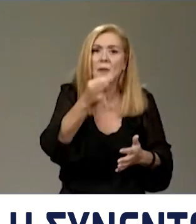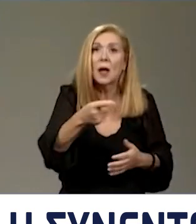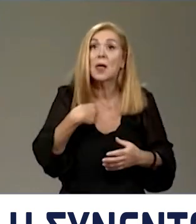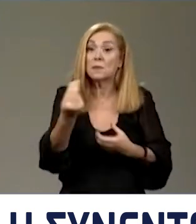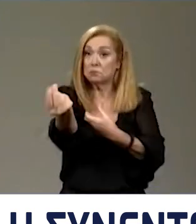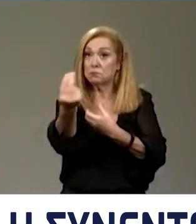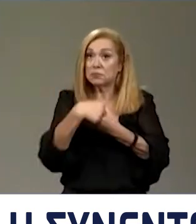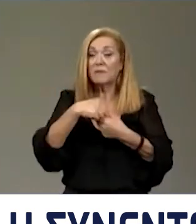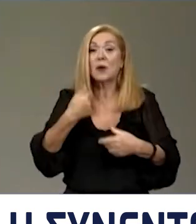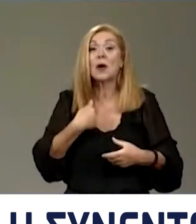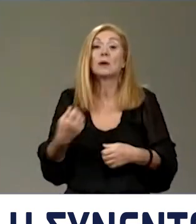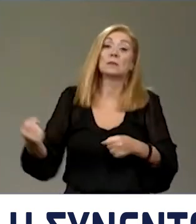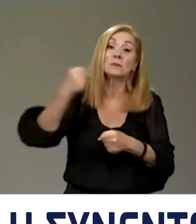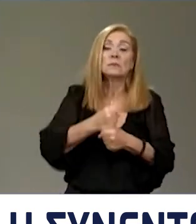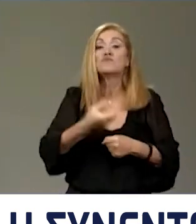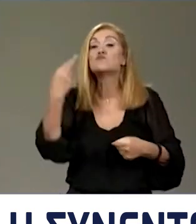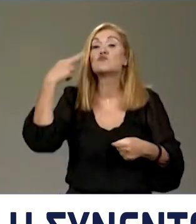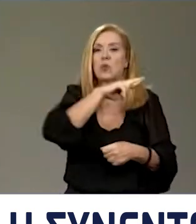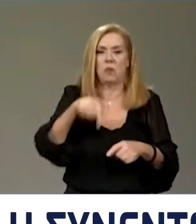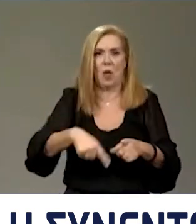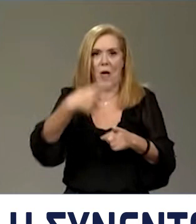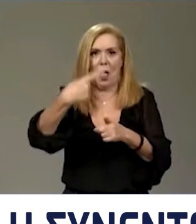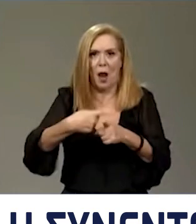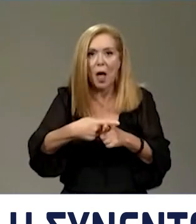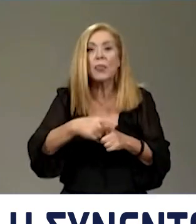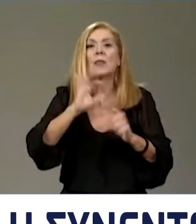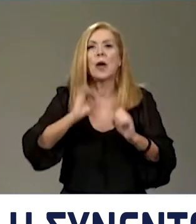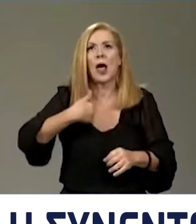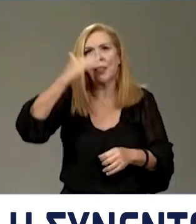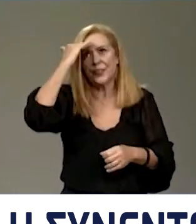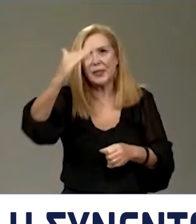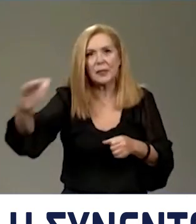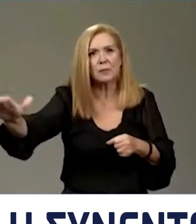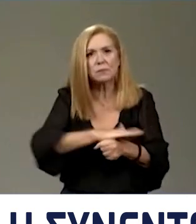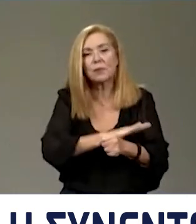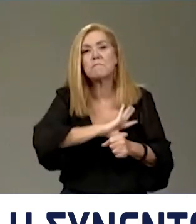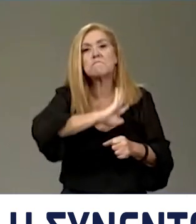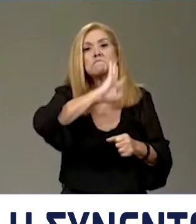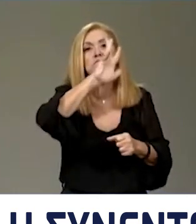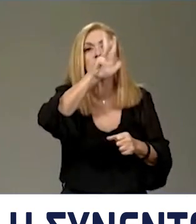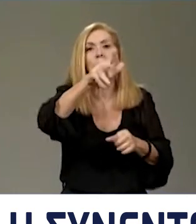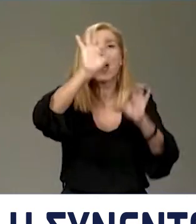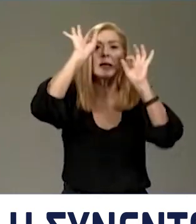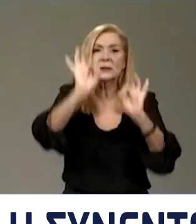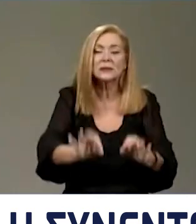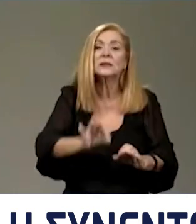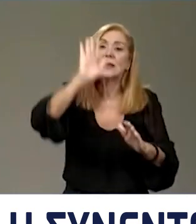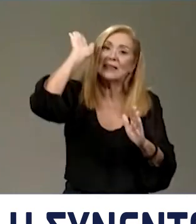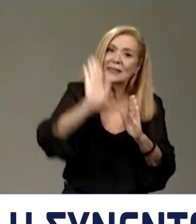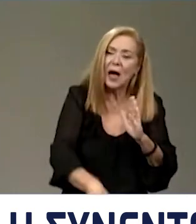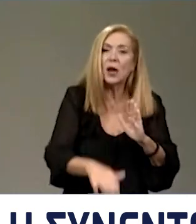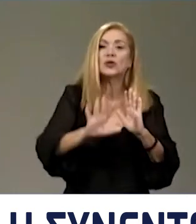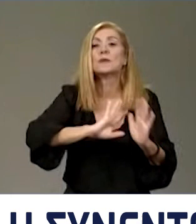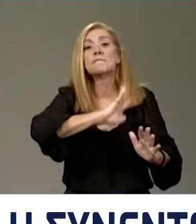Πρωθυπουργός της χώρας για μία πλήρη θητεία. Αυτή τη θητεία σκοπεύω να την εξαντλήσω